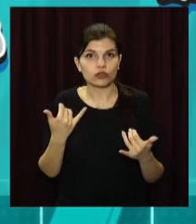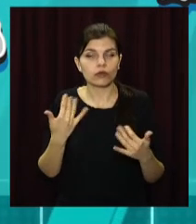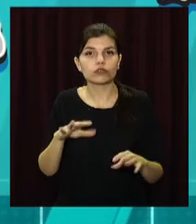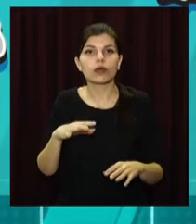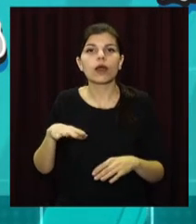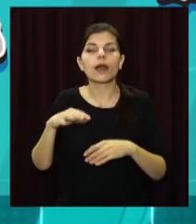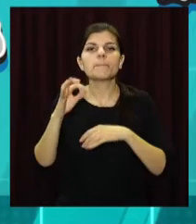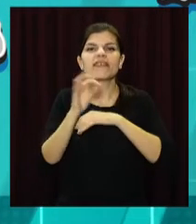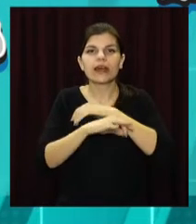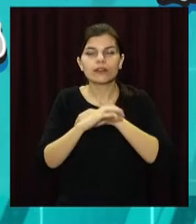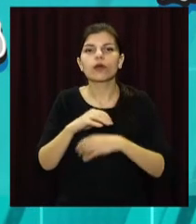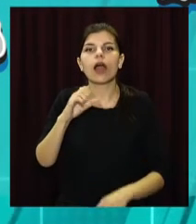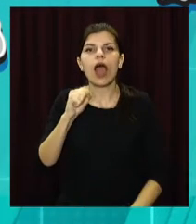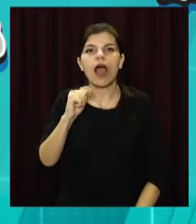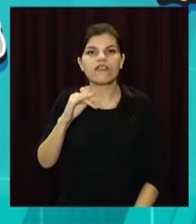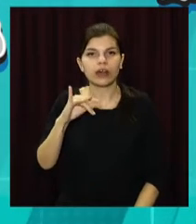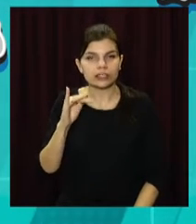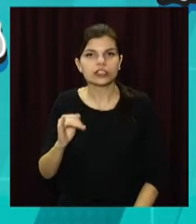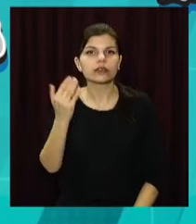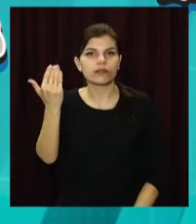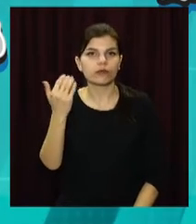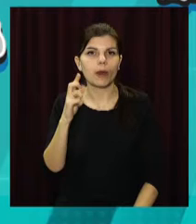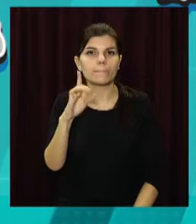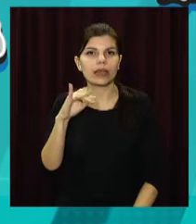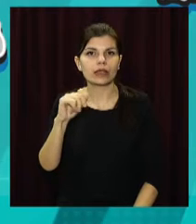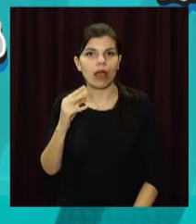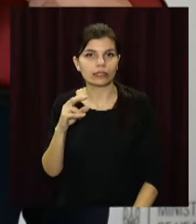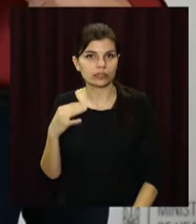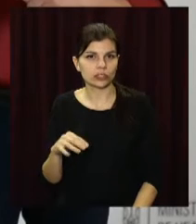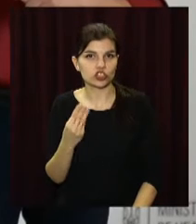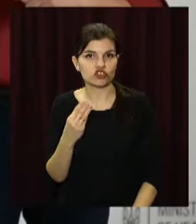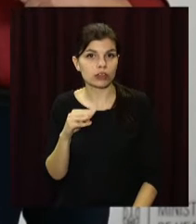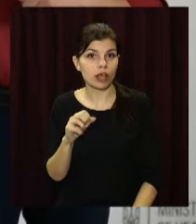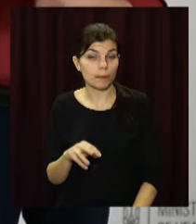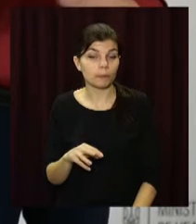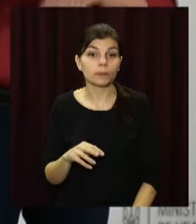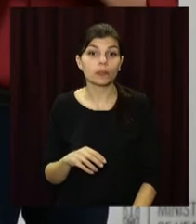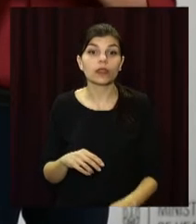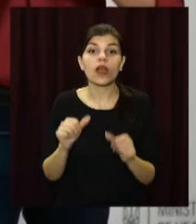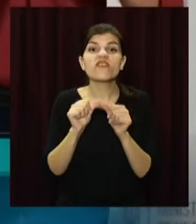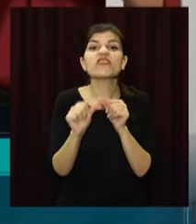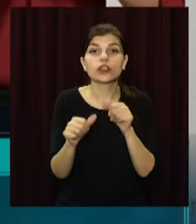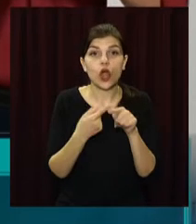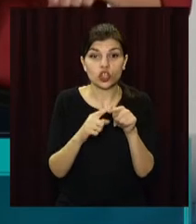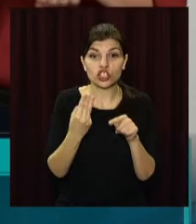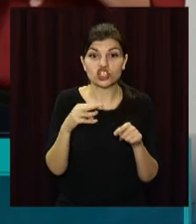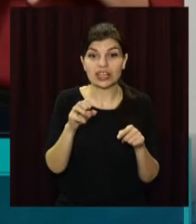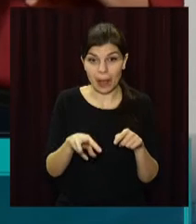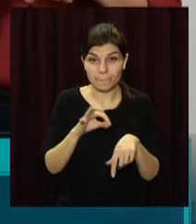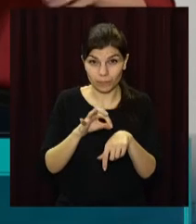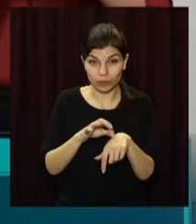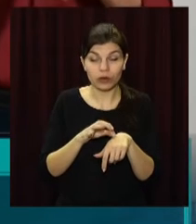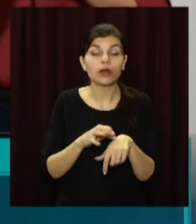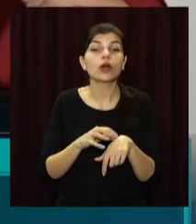південно-африканські і британські штами ковід-19. Відмінність цього штаму в тому,